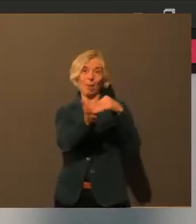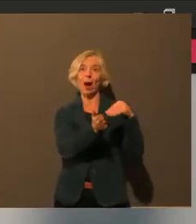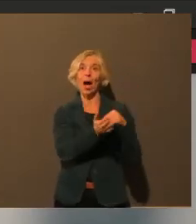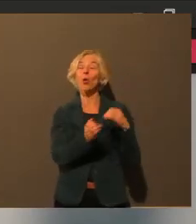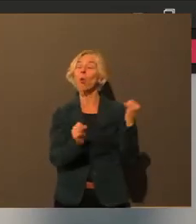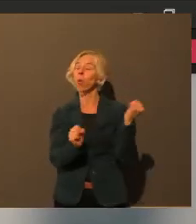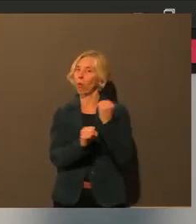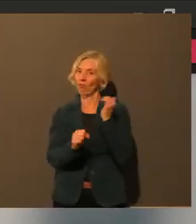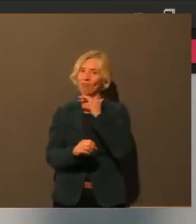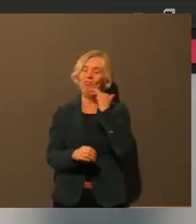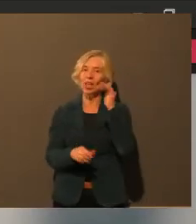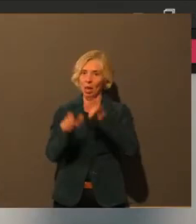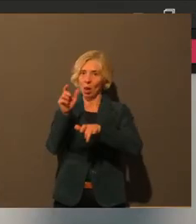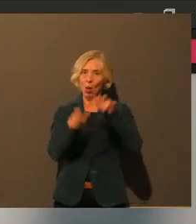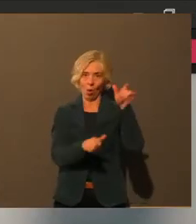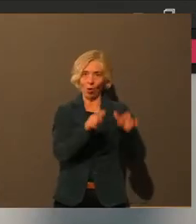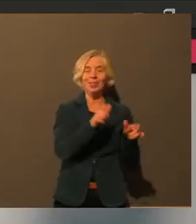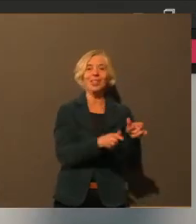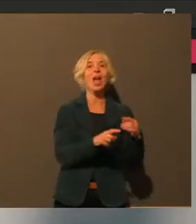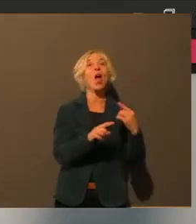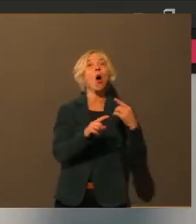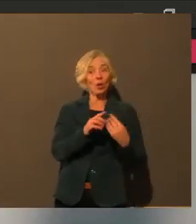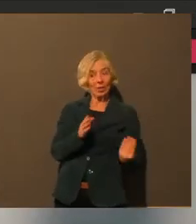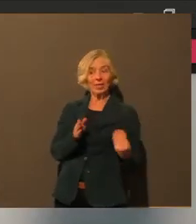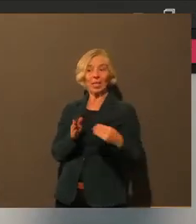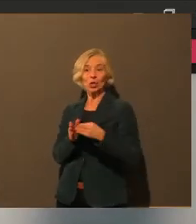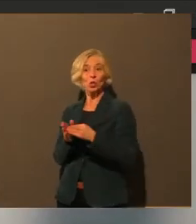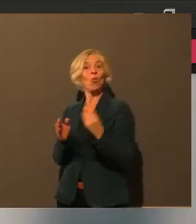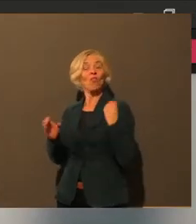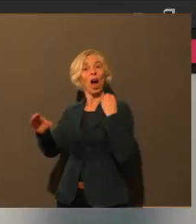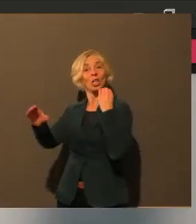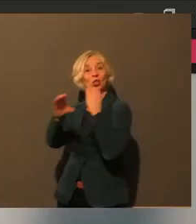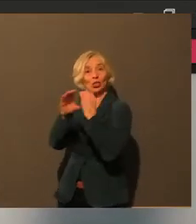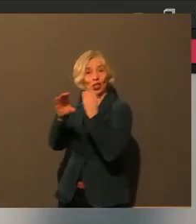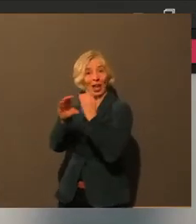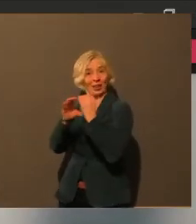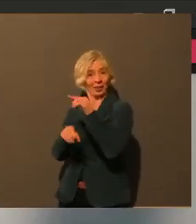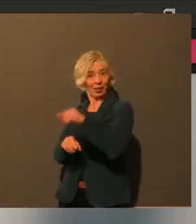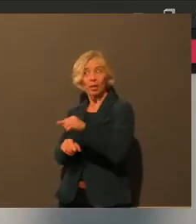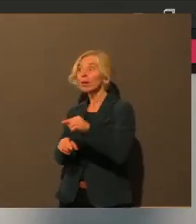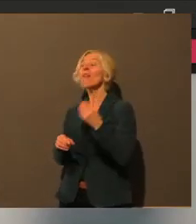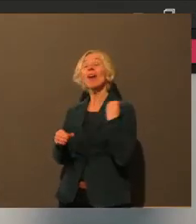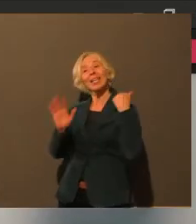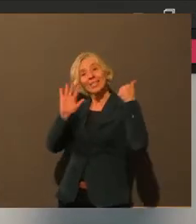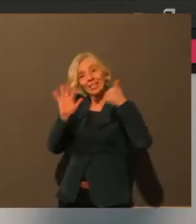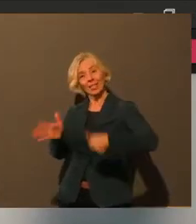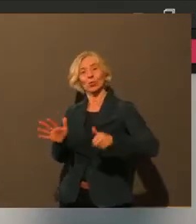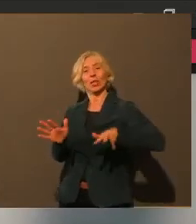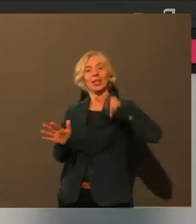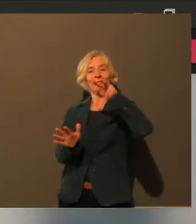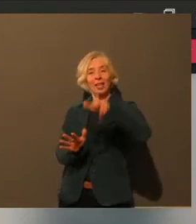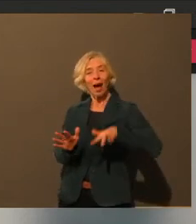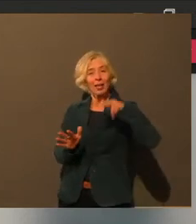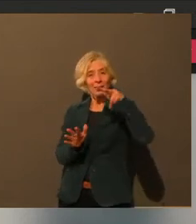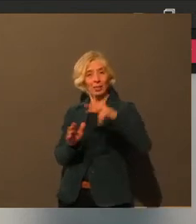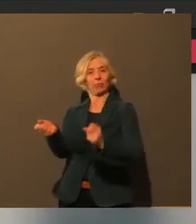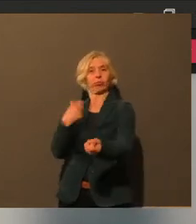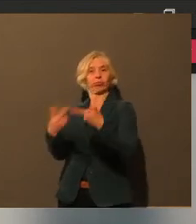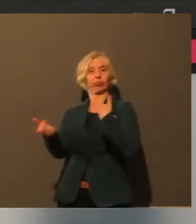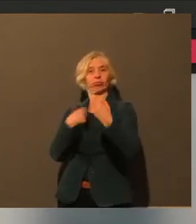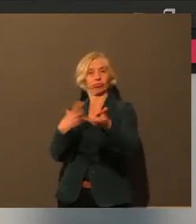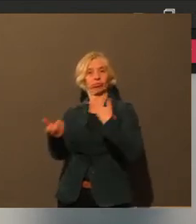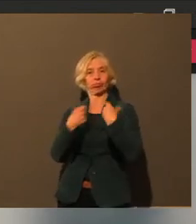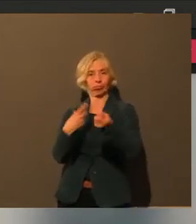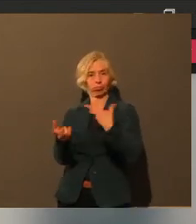613 Nachrichten in den zwei Stunden über die Chatfunktion bekommen, die wir damals auch geschaltet